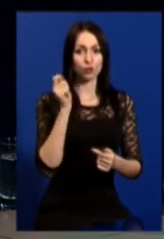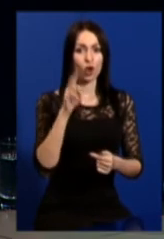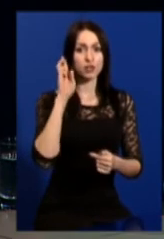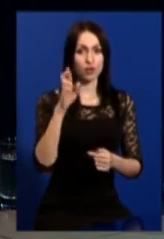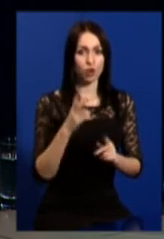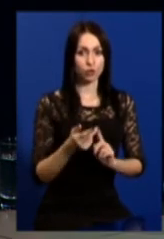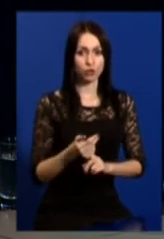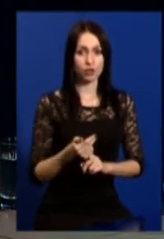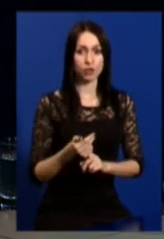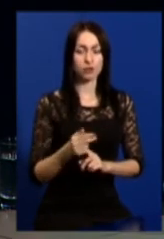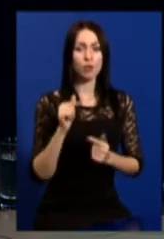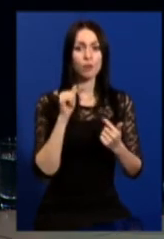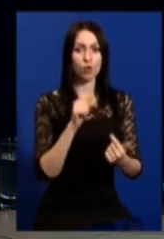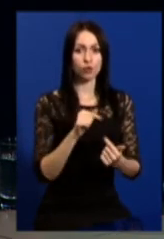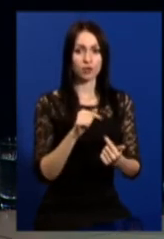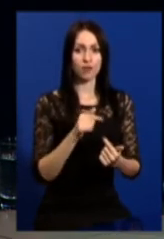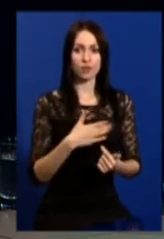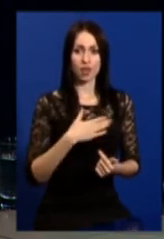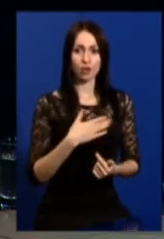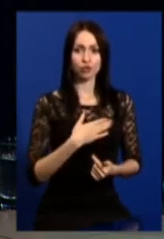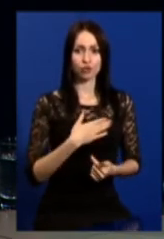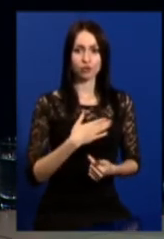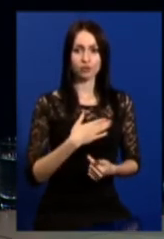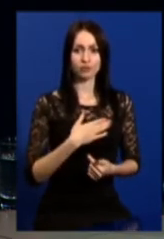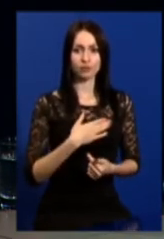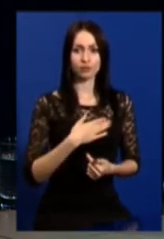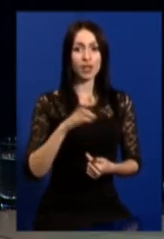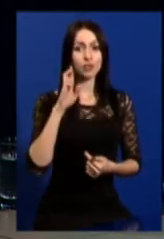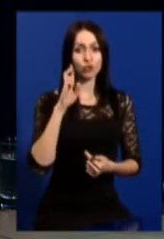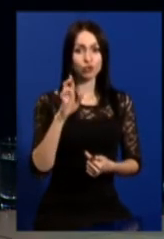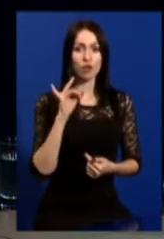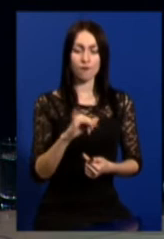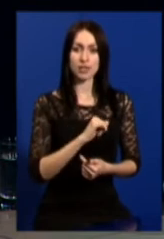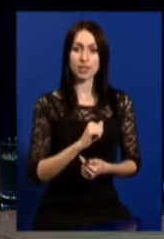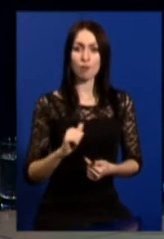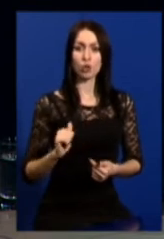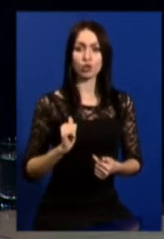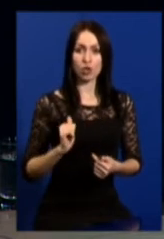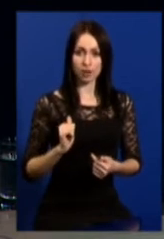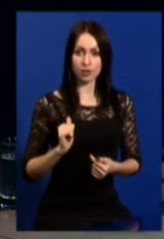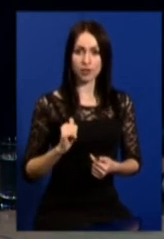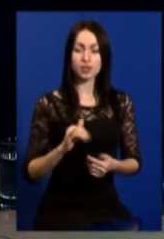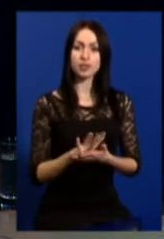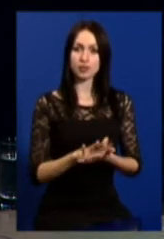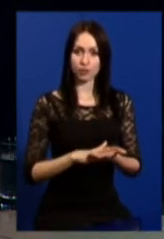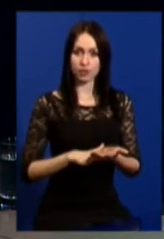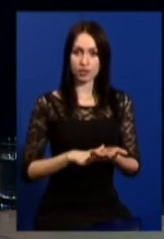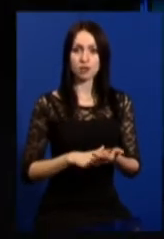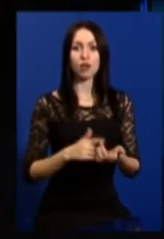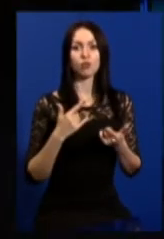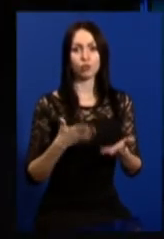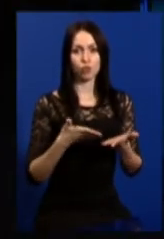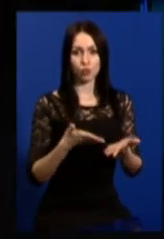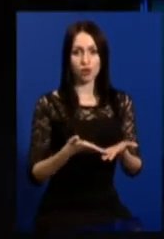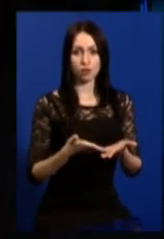державності, проти нашої держави і самостійності. Вибачте, то